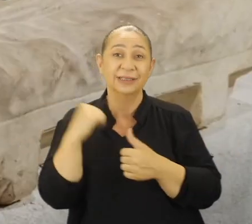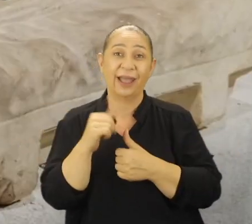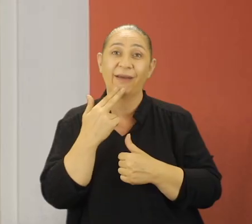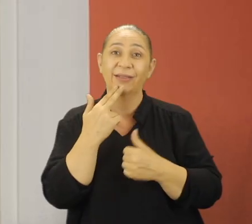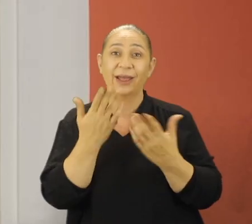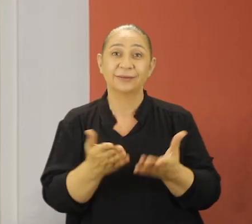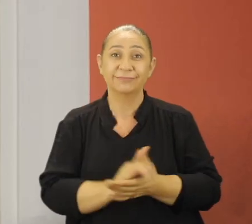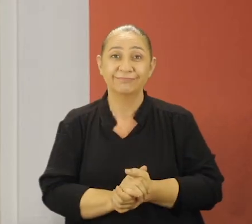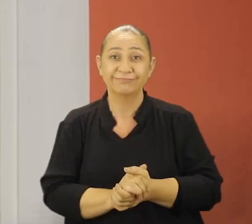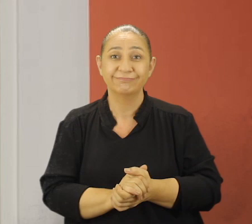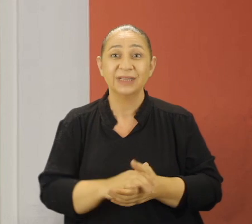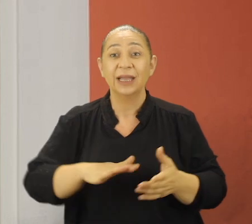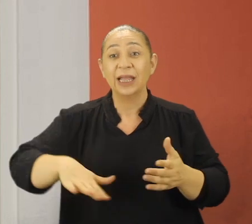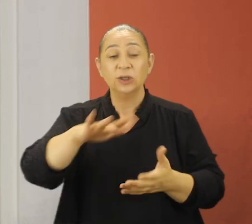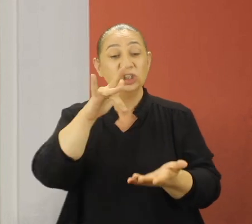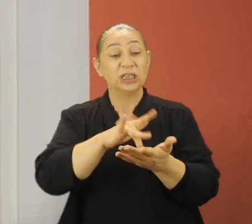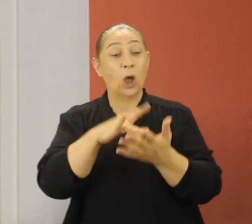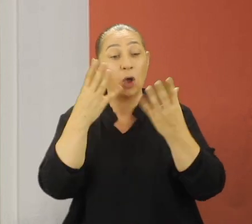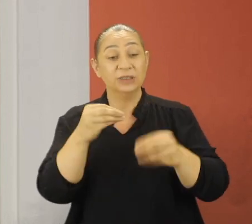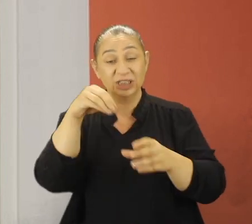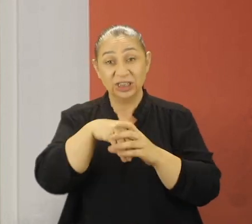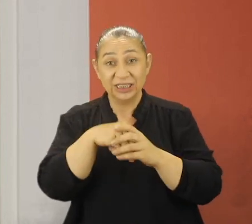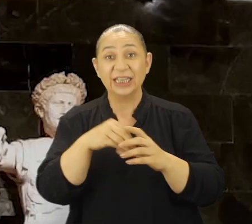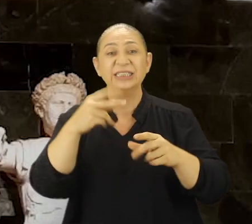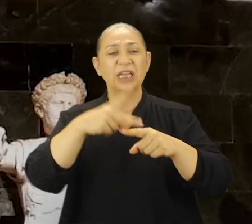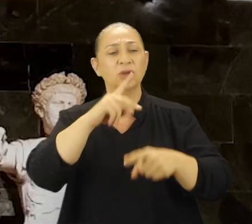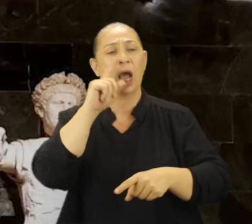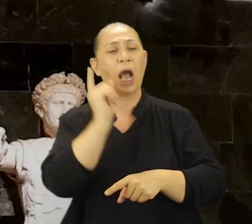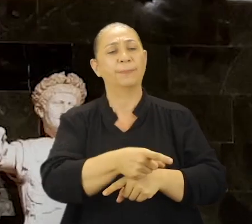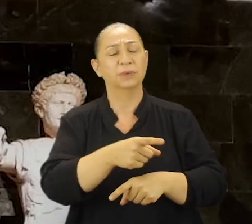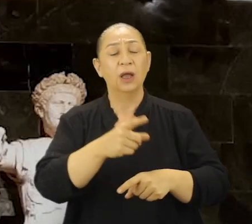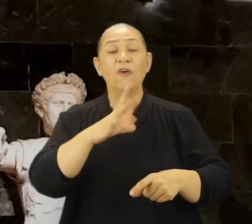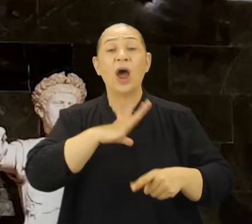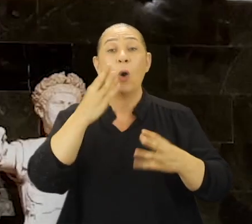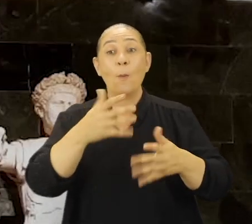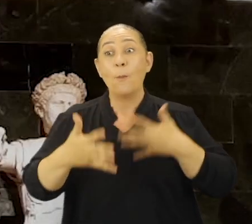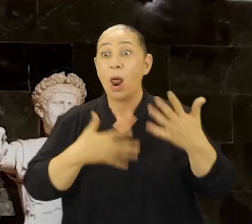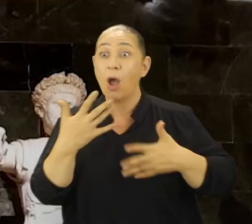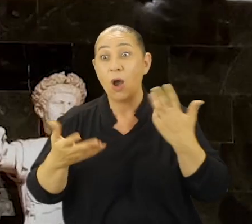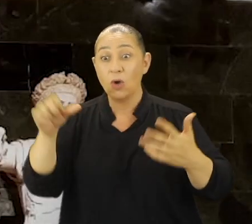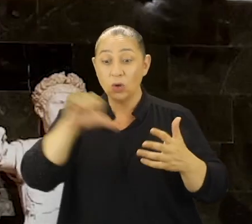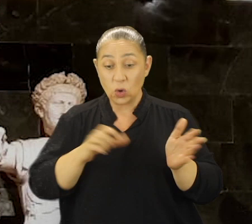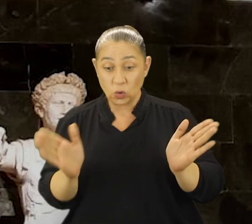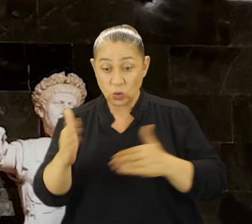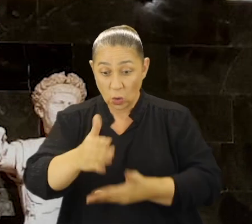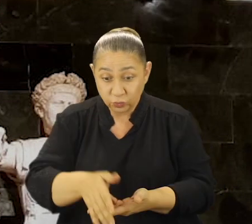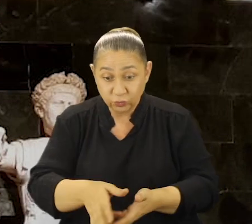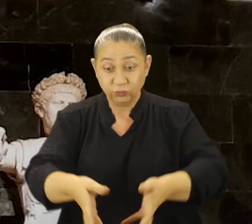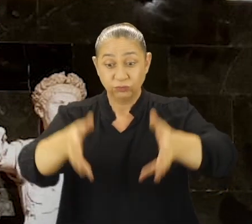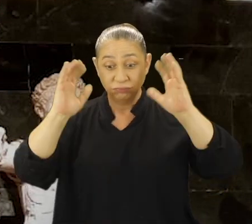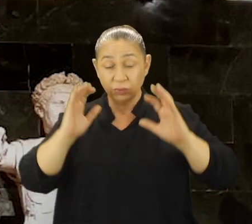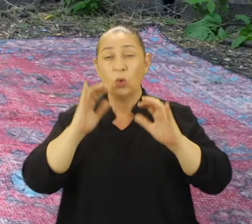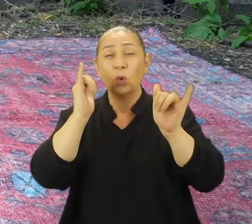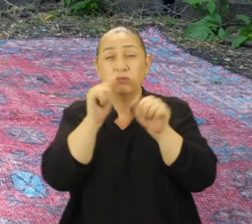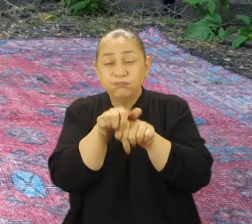yine kadınlar. Yeryüzüne ceza olması için Zeus'un isteği üzerine var edilen ve merakını yenik düşerek açtığı